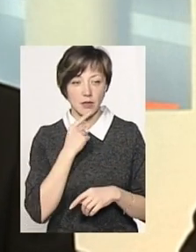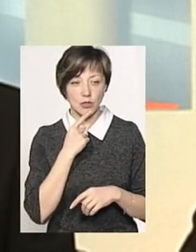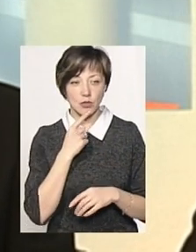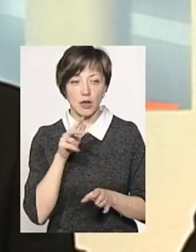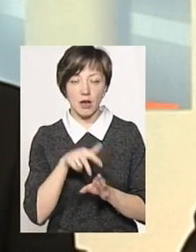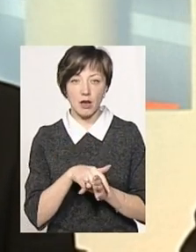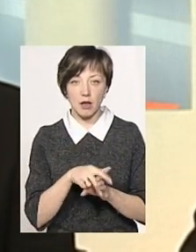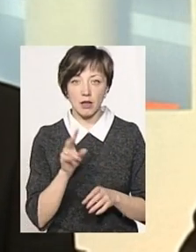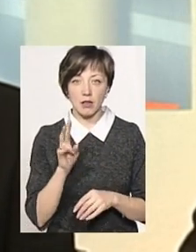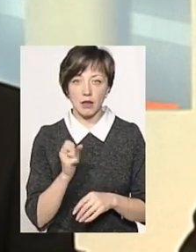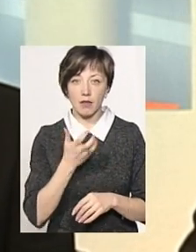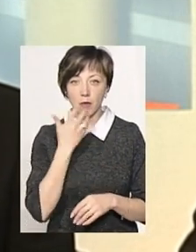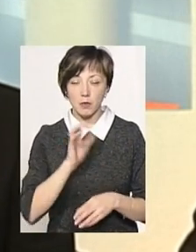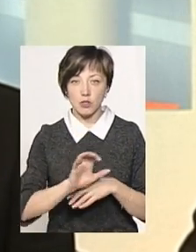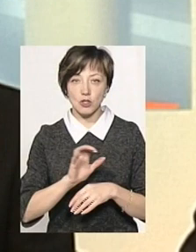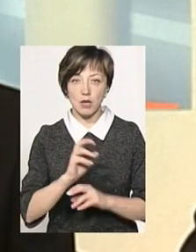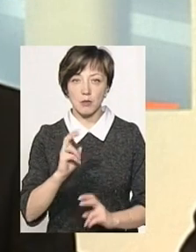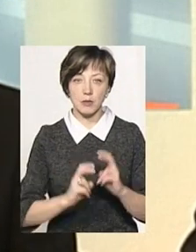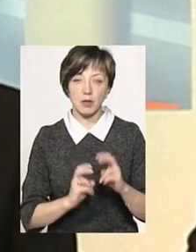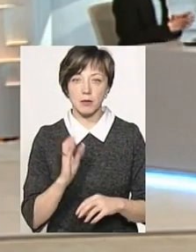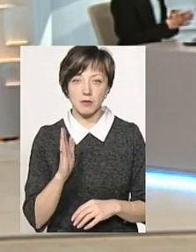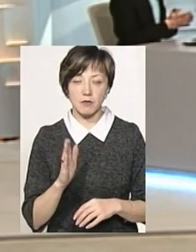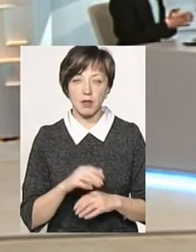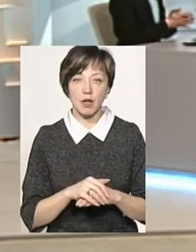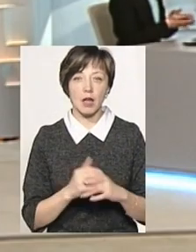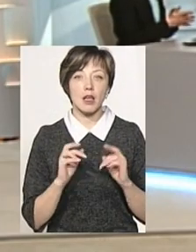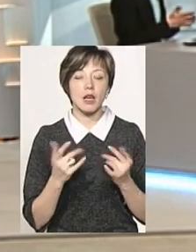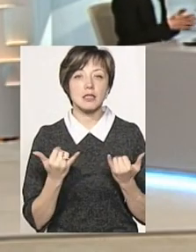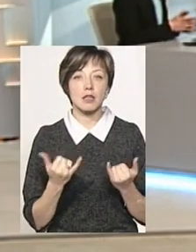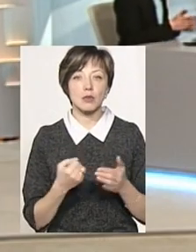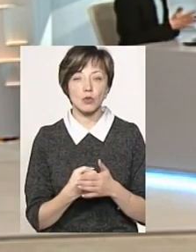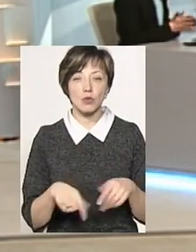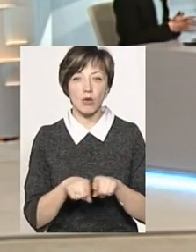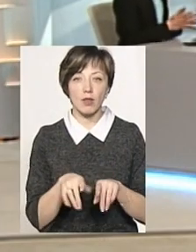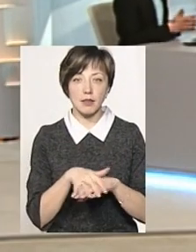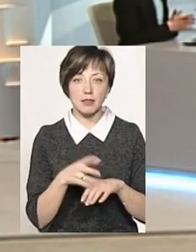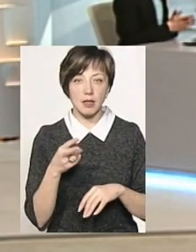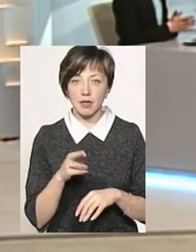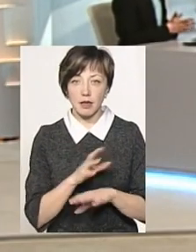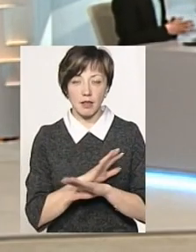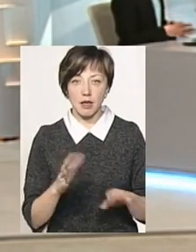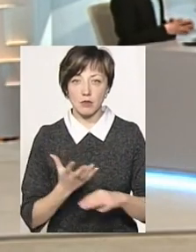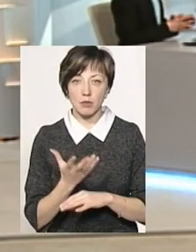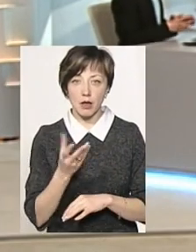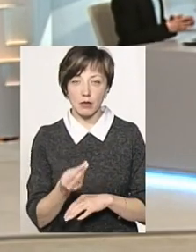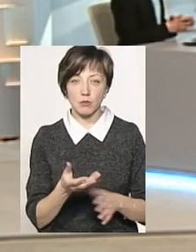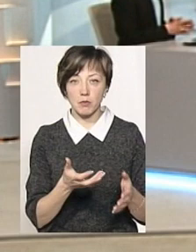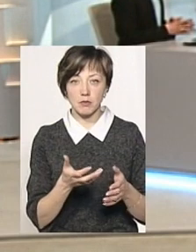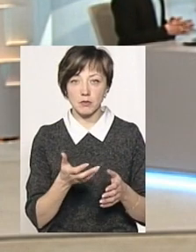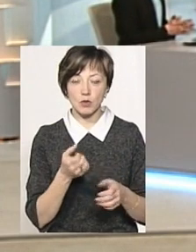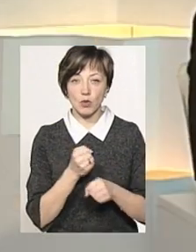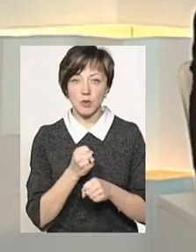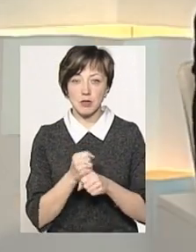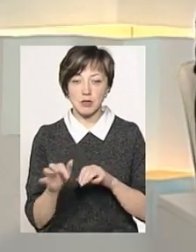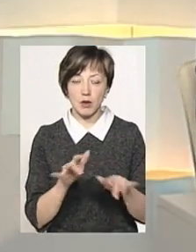лягає на плечі теплопостачальних підприємств. Наскільки зараз до такого населення, яке не сплачує, приймаються